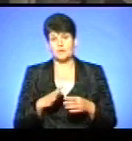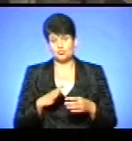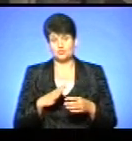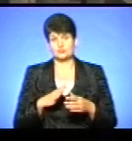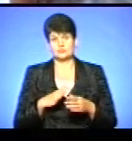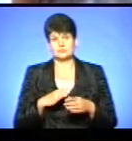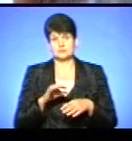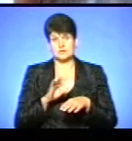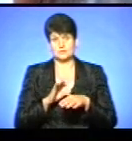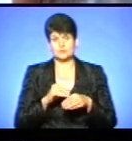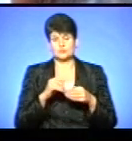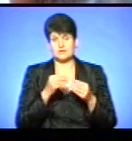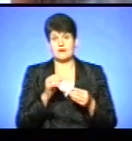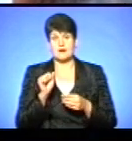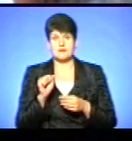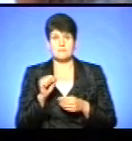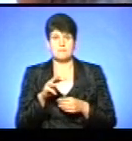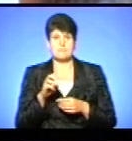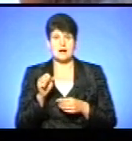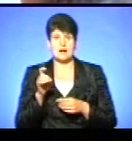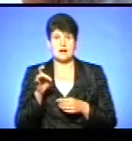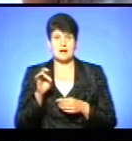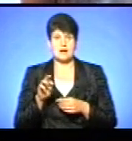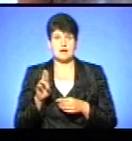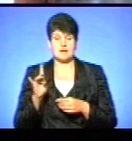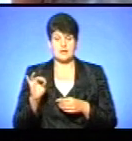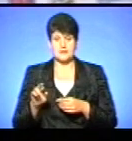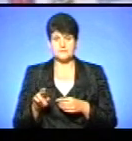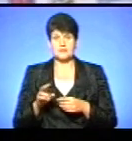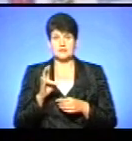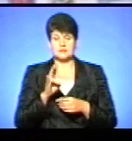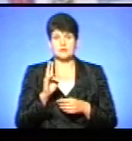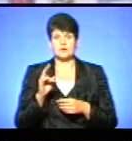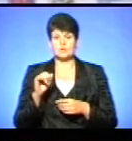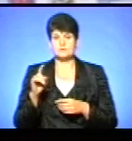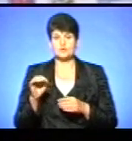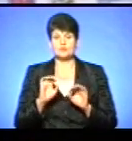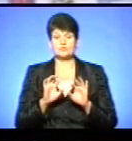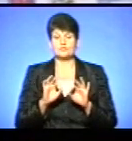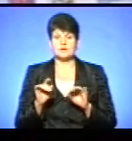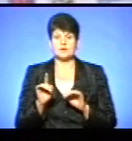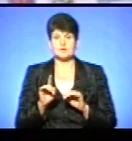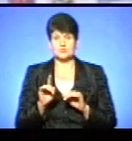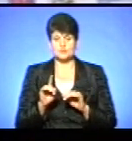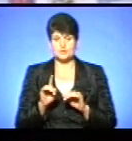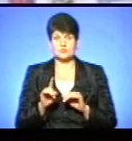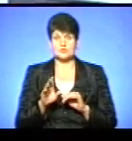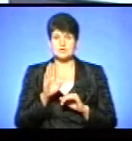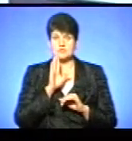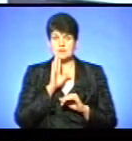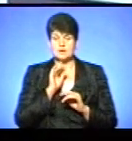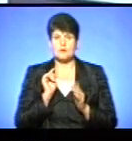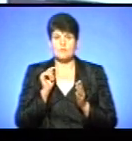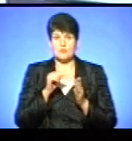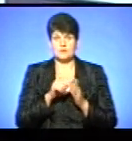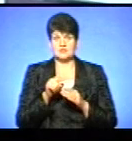виставлена малярія. Завідувач Акушерського відділення Другої міської лікарні Наталя Кузьмінчук розповідає, пацієнтка потрапила